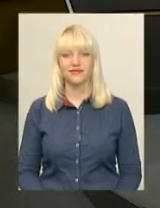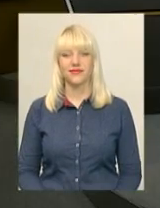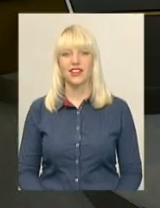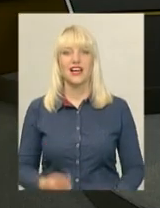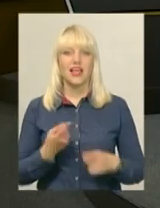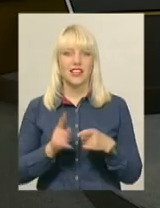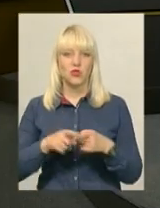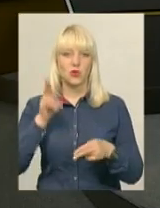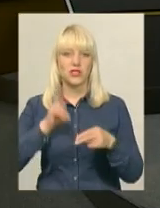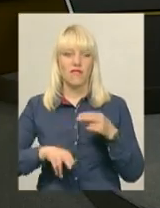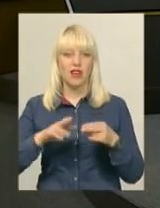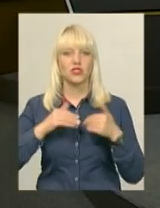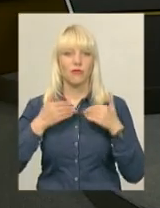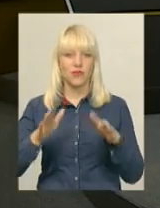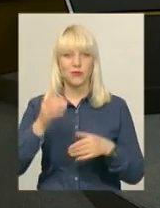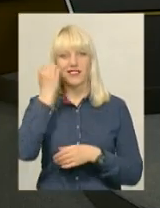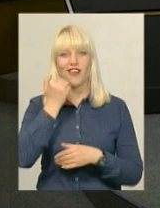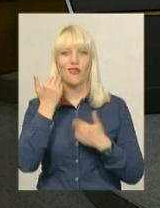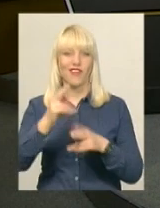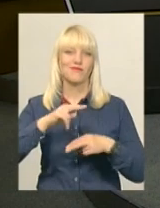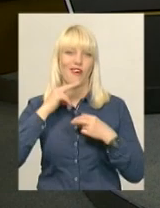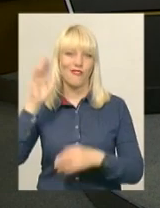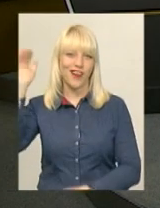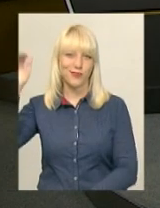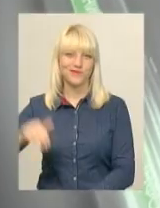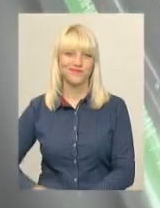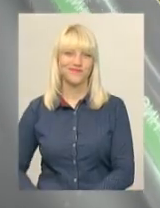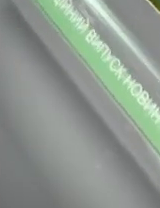На цьому ми завершуємо випуск. Дякуємо вам за увагу.